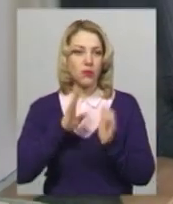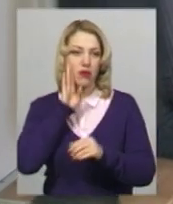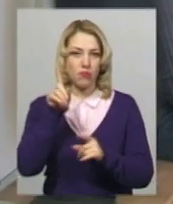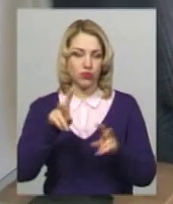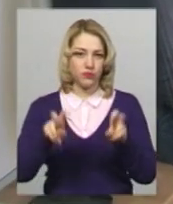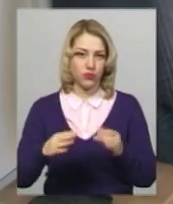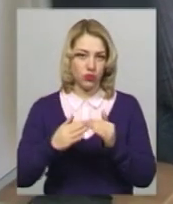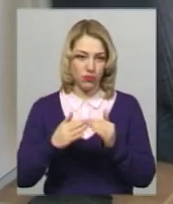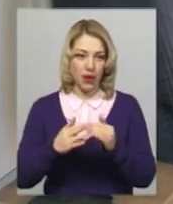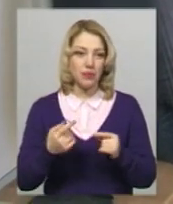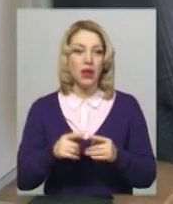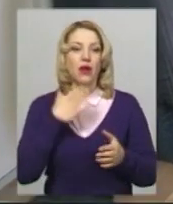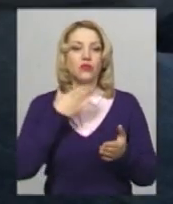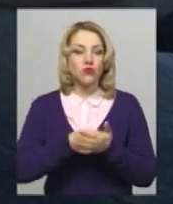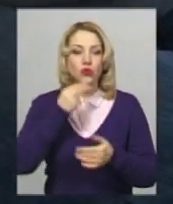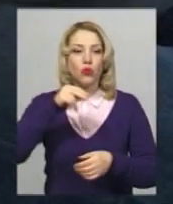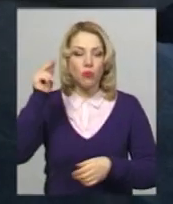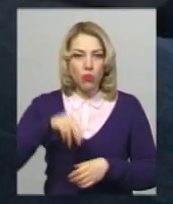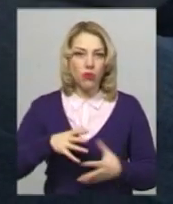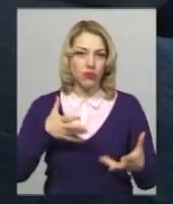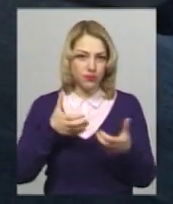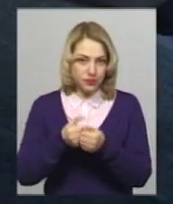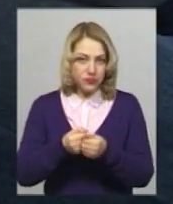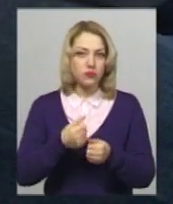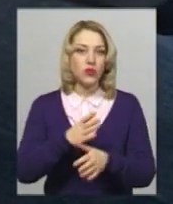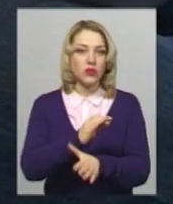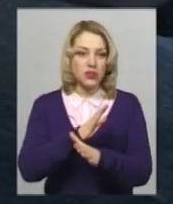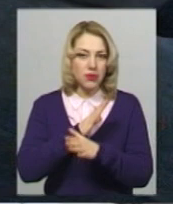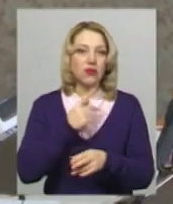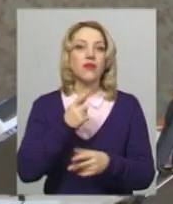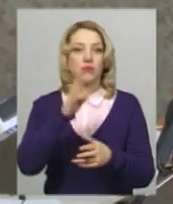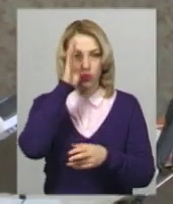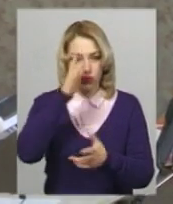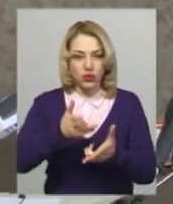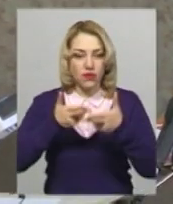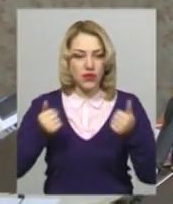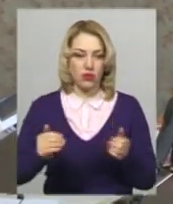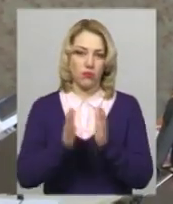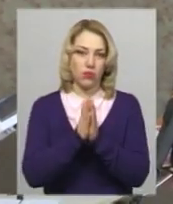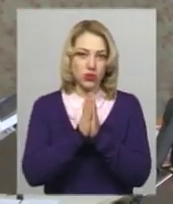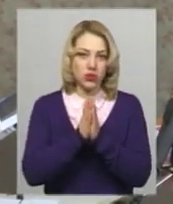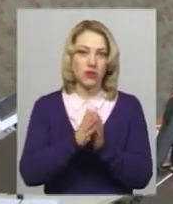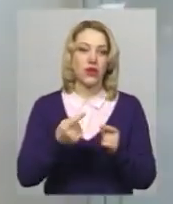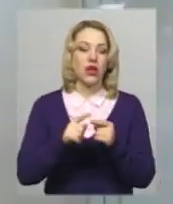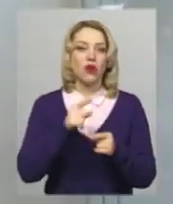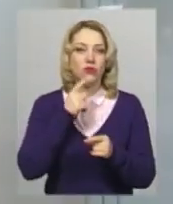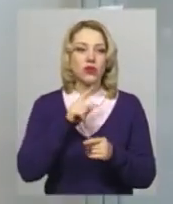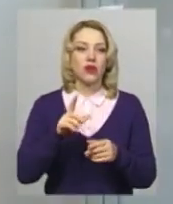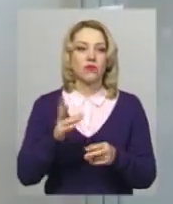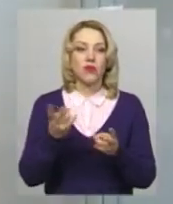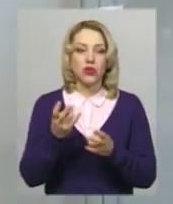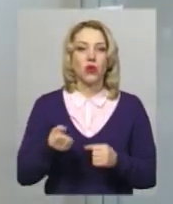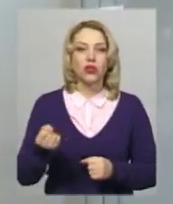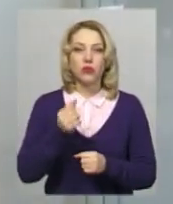Свою провину підозрюваний у скоєній смертельної ДТП визнав. Просив пом'якшити запобіжний захід, оскільки має отримувати дружину, яка не